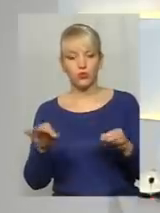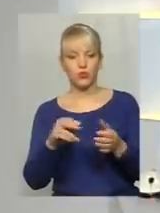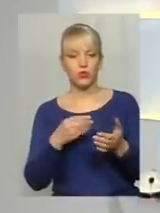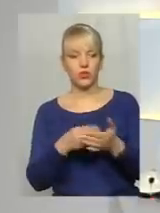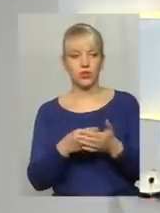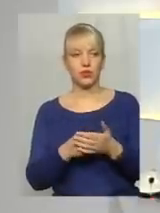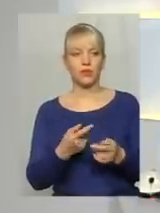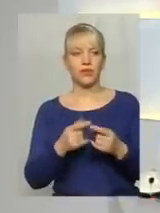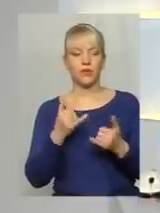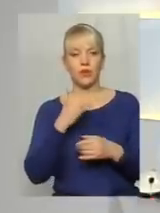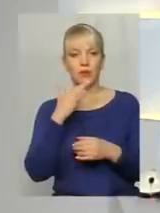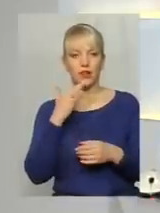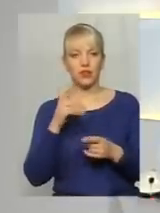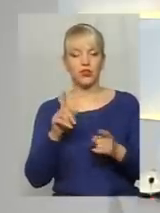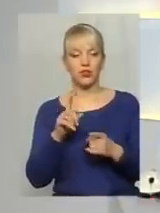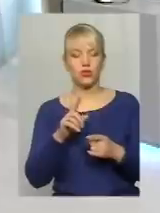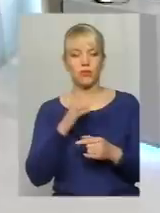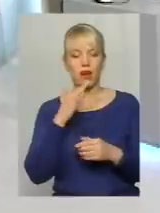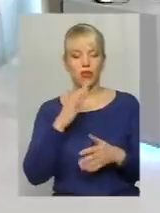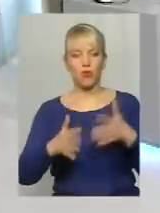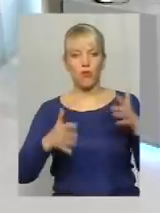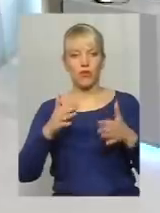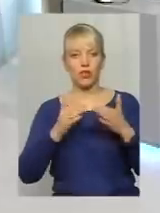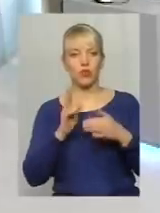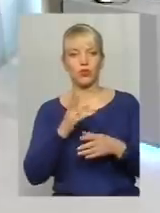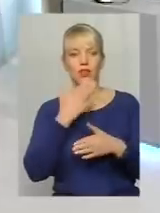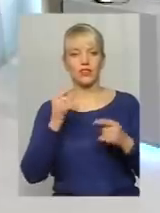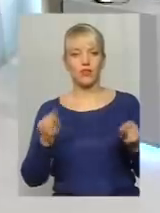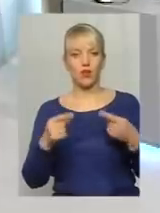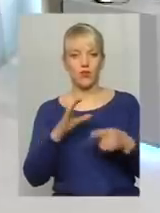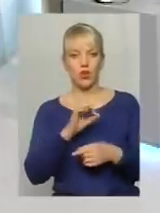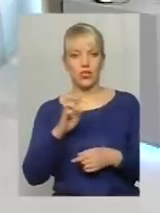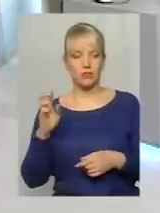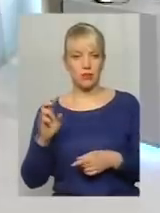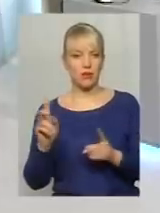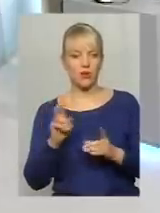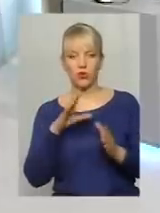що тепер долю багатоповерхівок, які не створили ОСББ і не